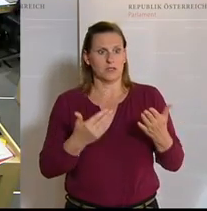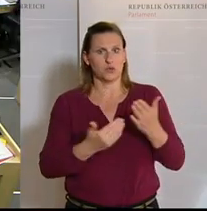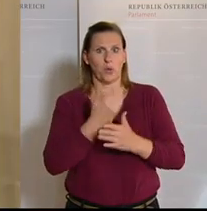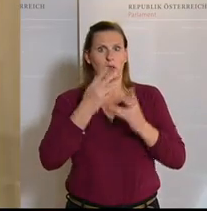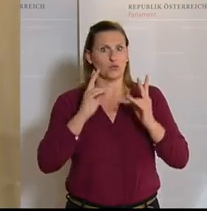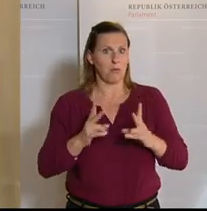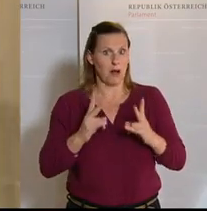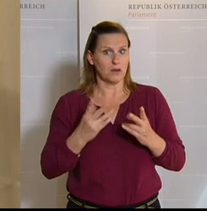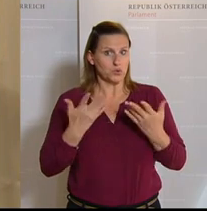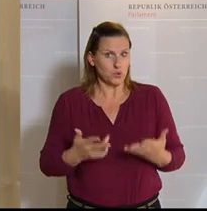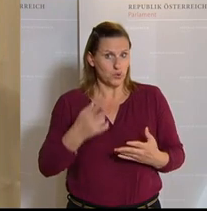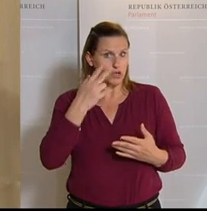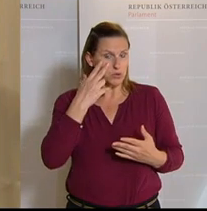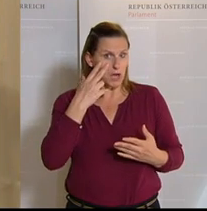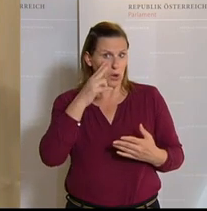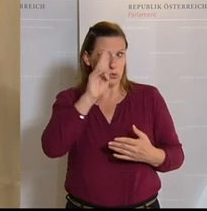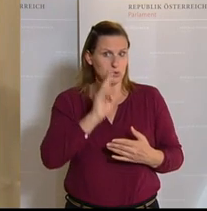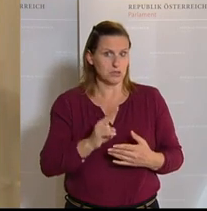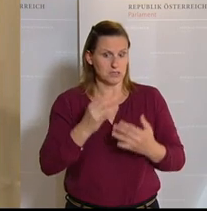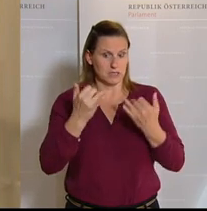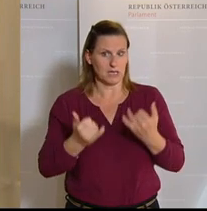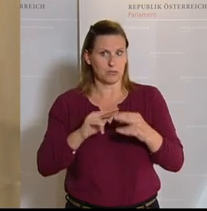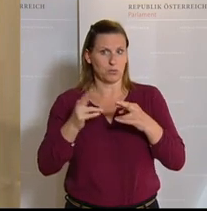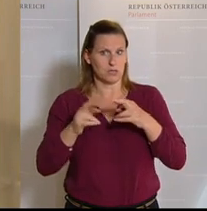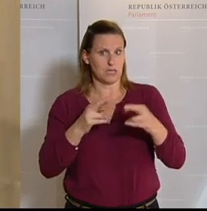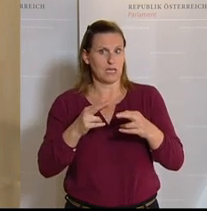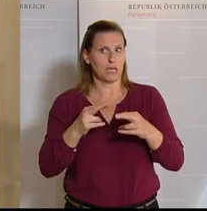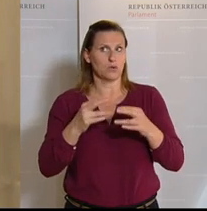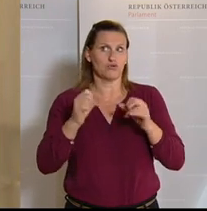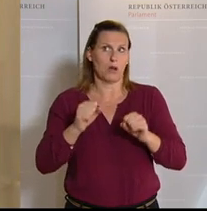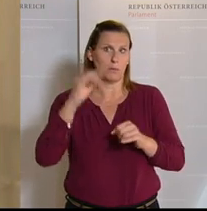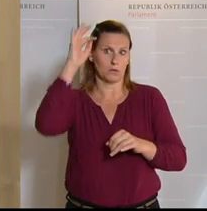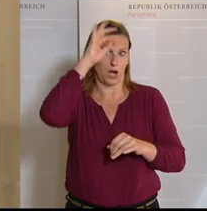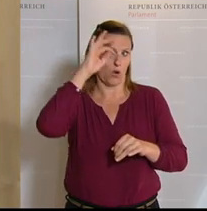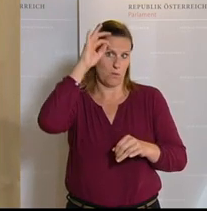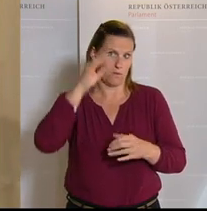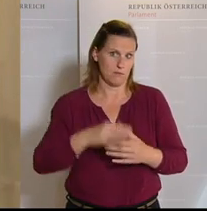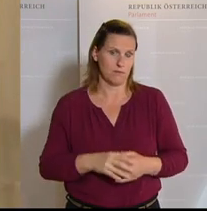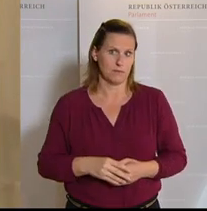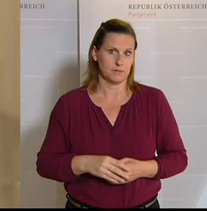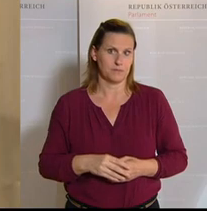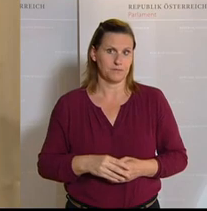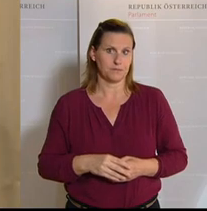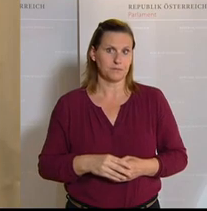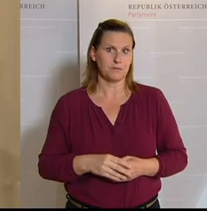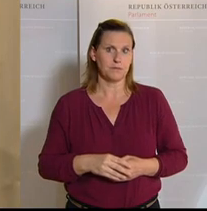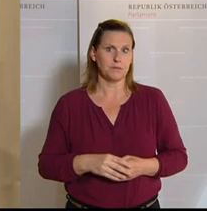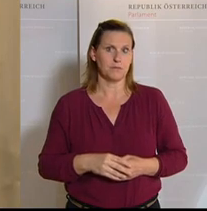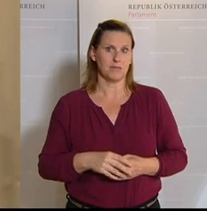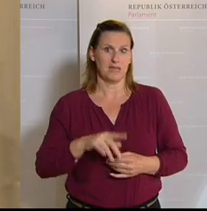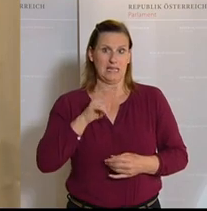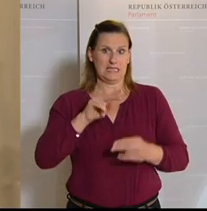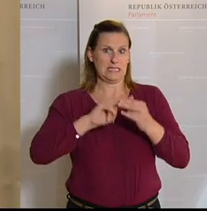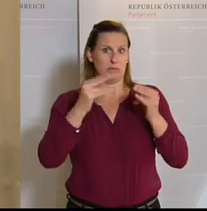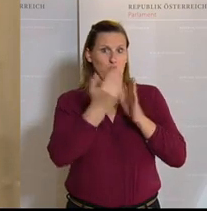Normalität, von der diese Bundesregierung immer träumt. Paragraf 15 dieses